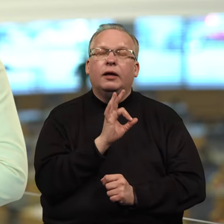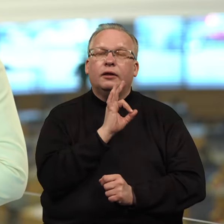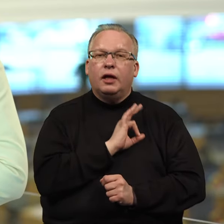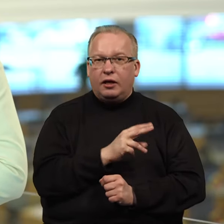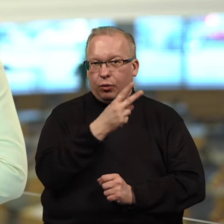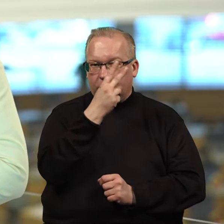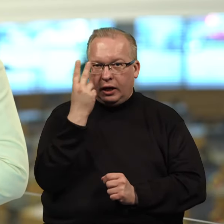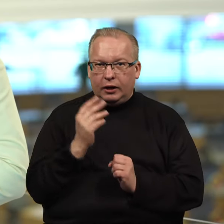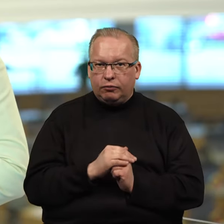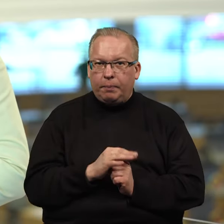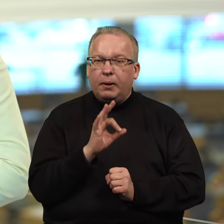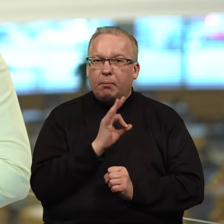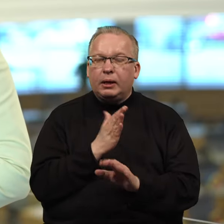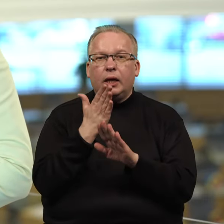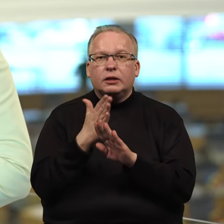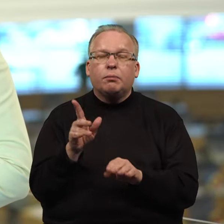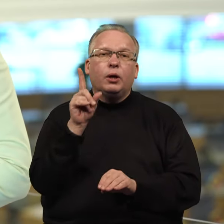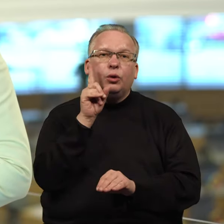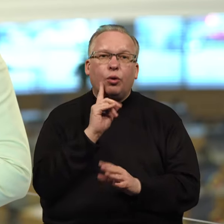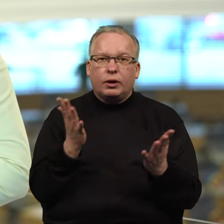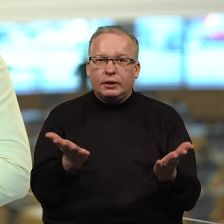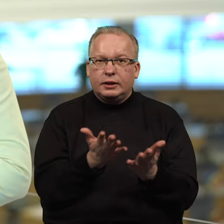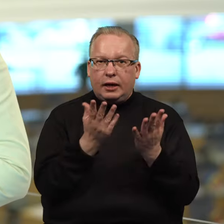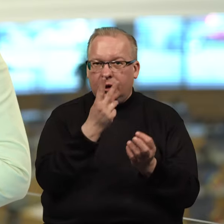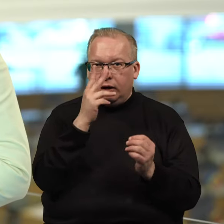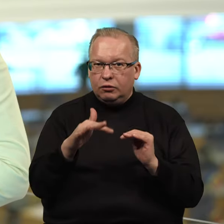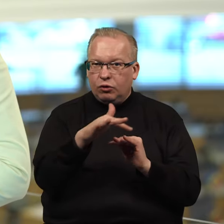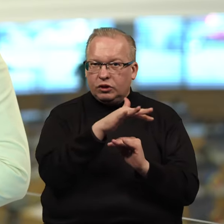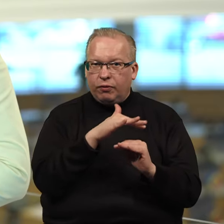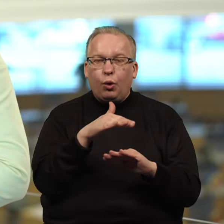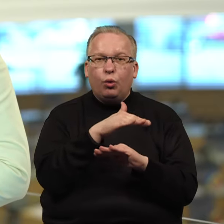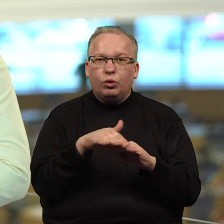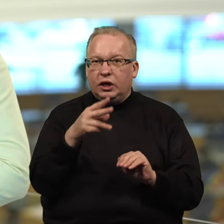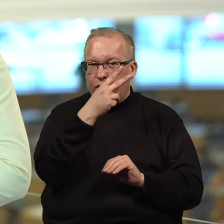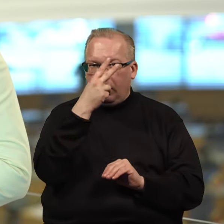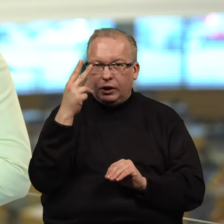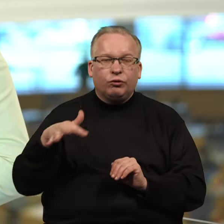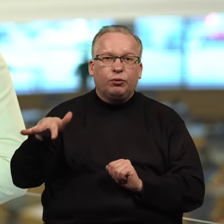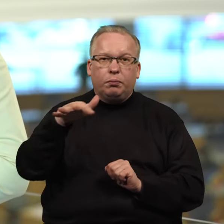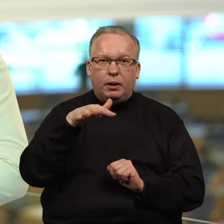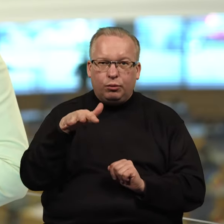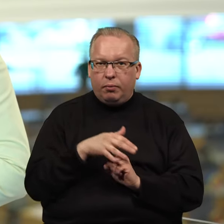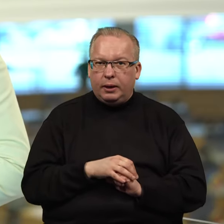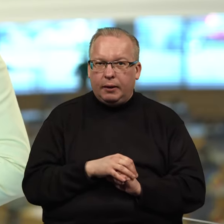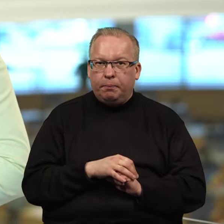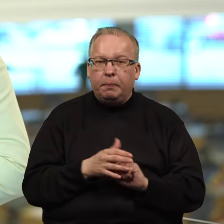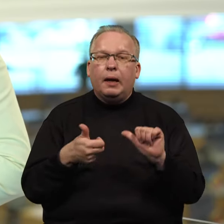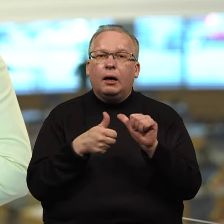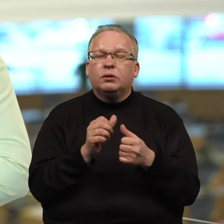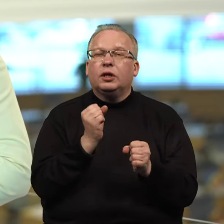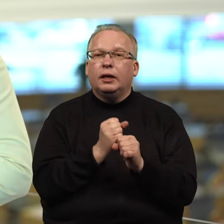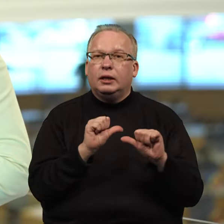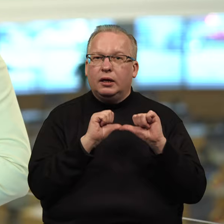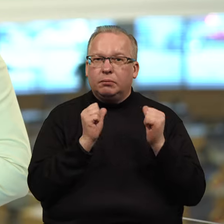Lietuvai. Medalis skiriamas siekiant skatinti Lietuvos visuomenę ir užsienio lietuvių bendruomenę, netlygintinai dirbti